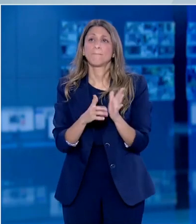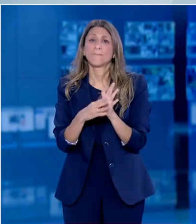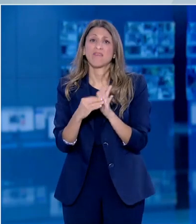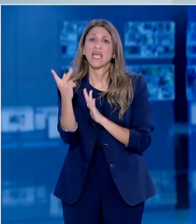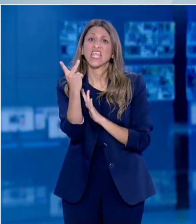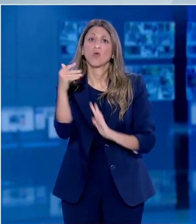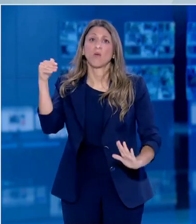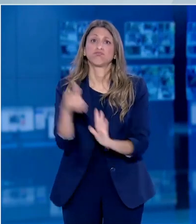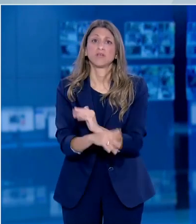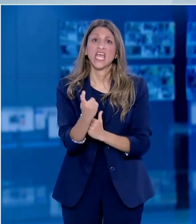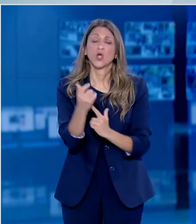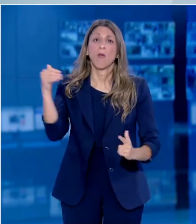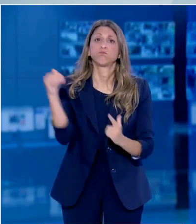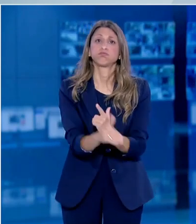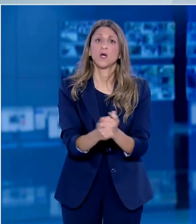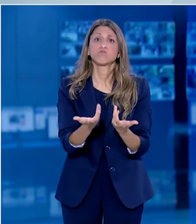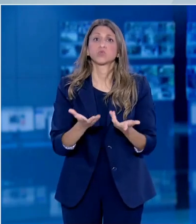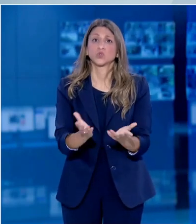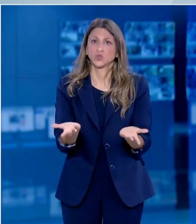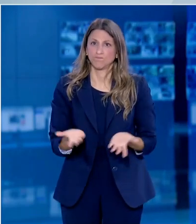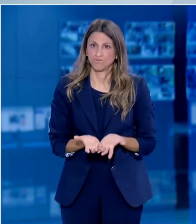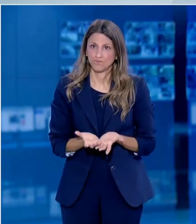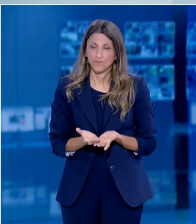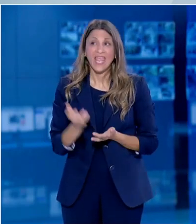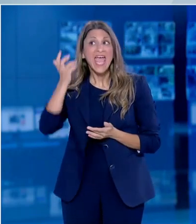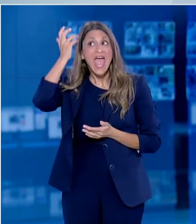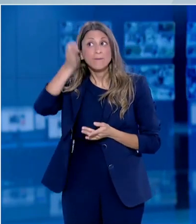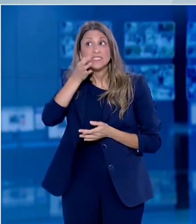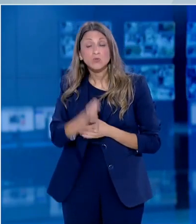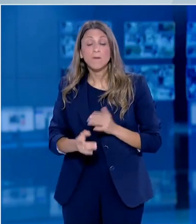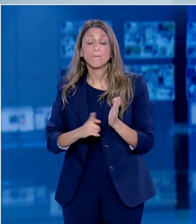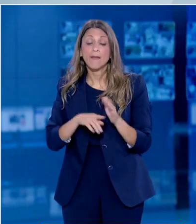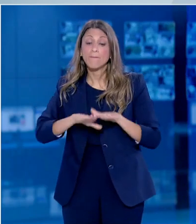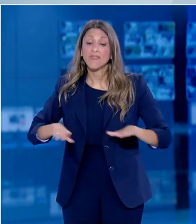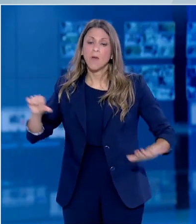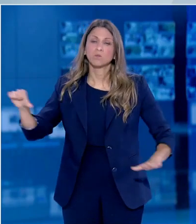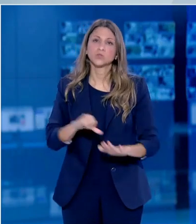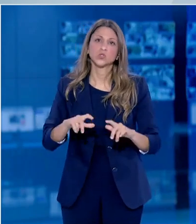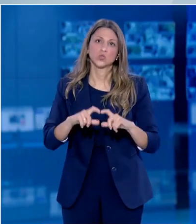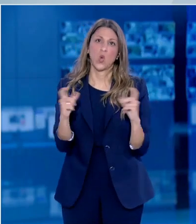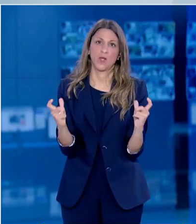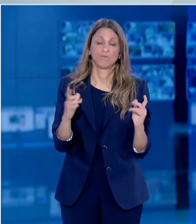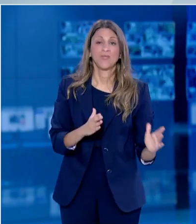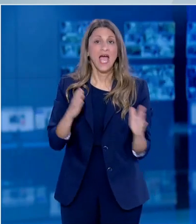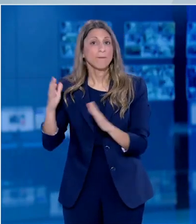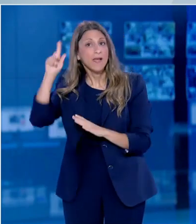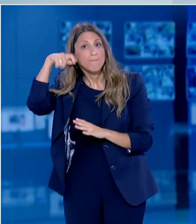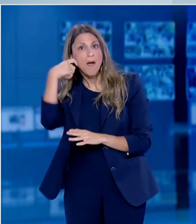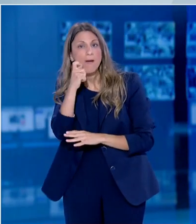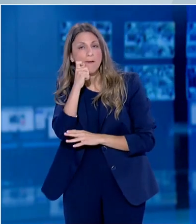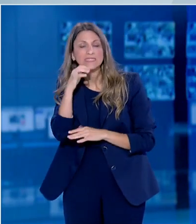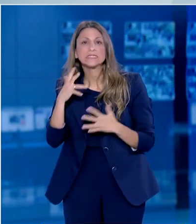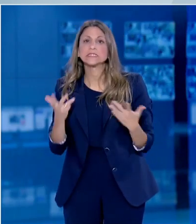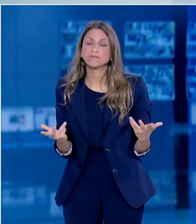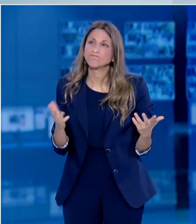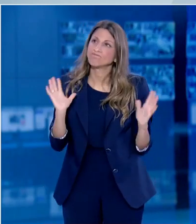παραμέτρους. Ενώ υπάρχουν πολλά επιστημονικά επιχειρήματα να επιστρέψουν τα μικρά παιδιά στο σχολείο πολλοί γονείς προβάλλουν το εξίσου αληθινό επιχείρημα